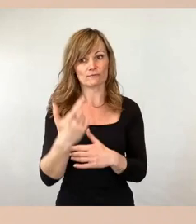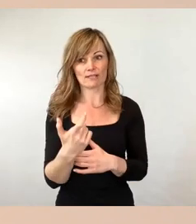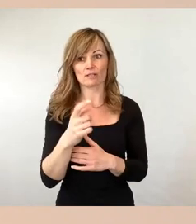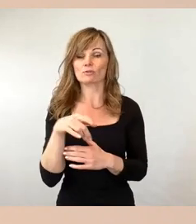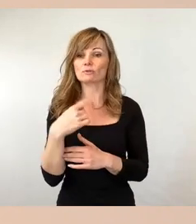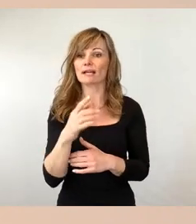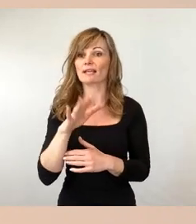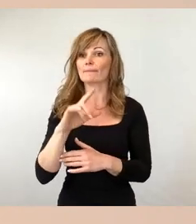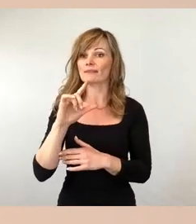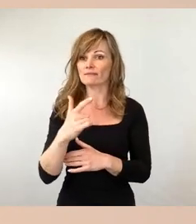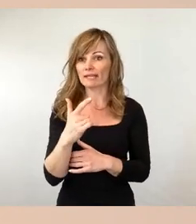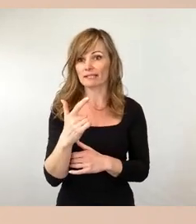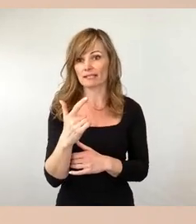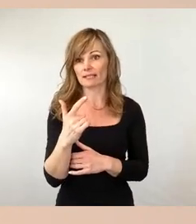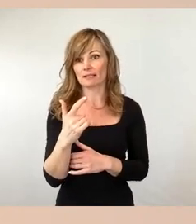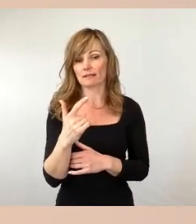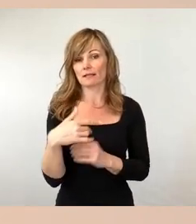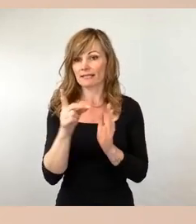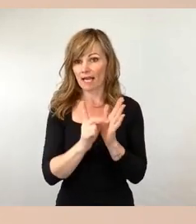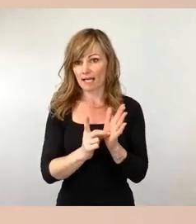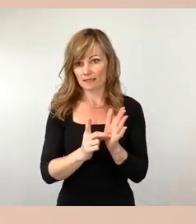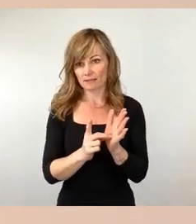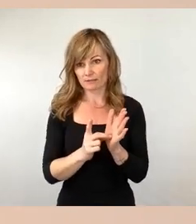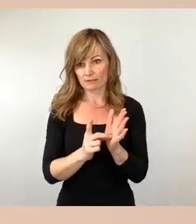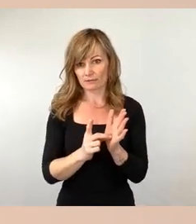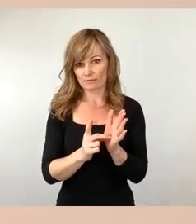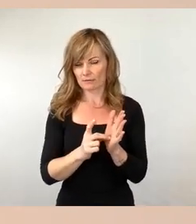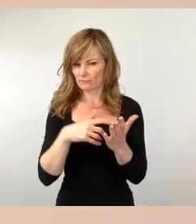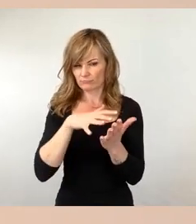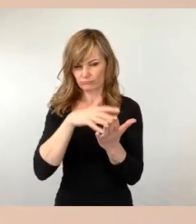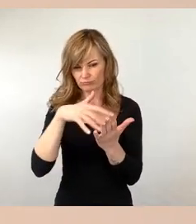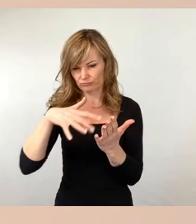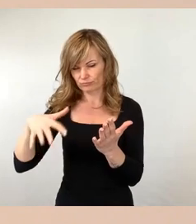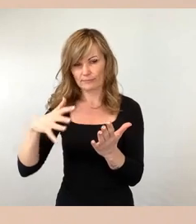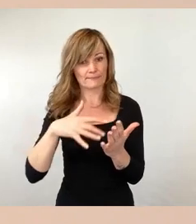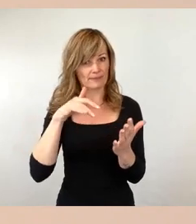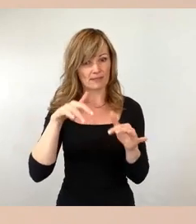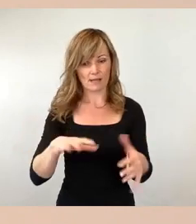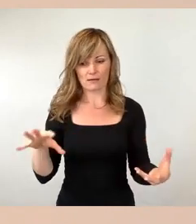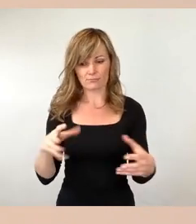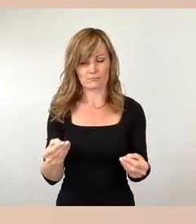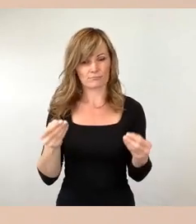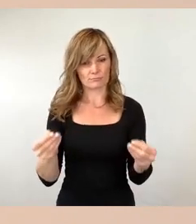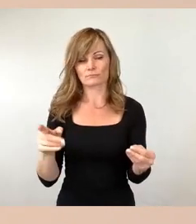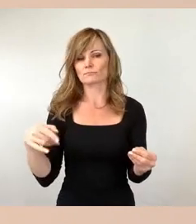2., soweit die Daten dann eben schon aggregiert sind, sie dann auch in der entsprechenden